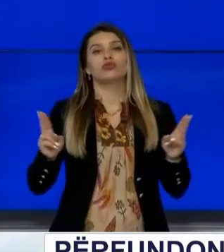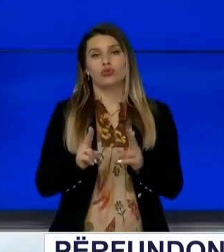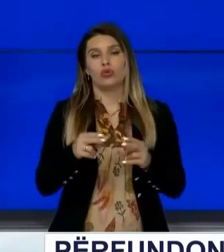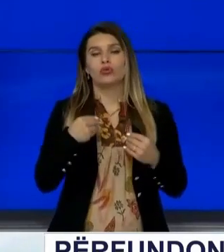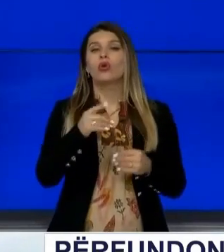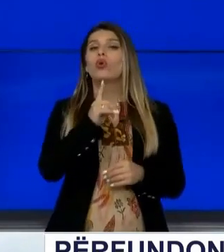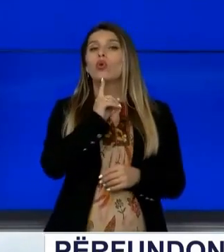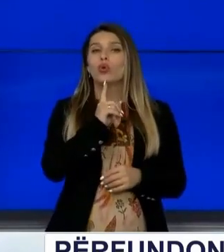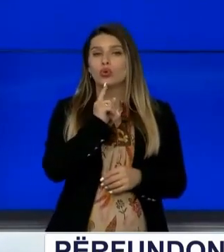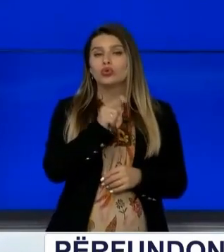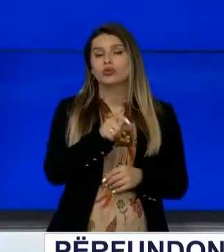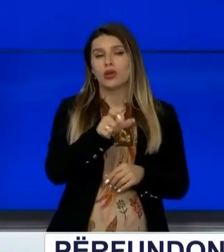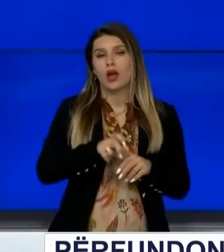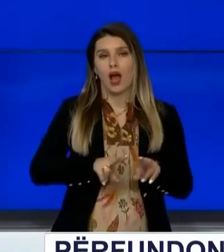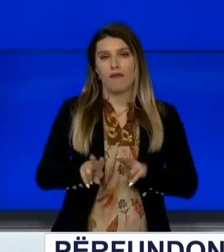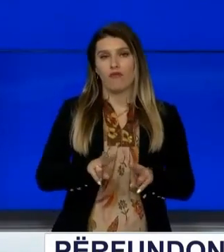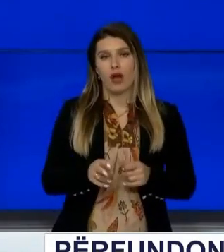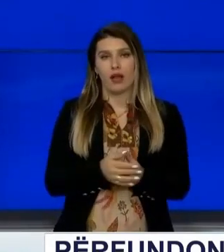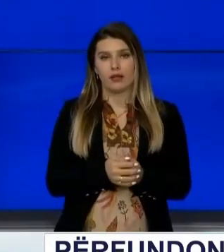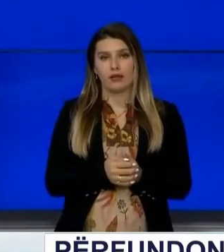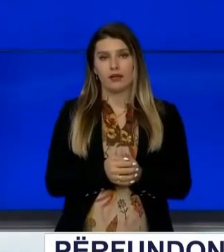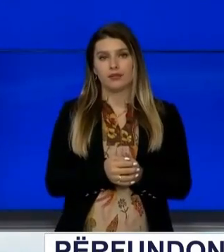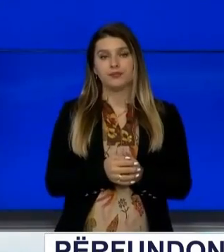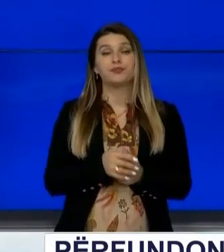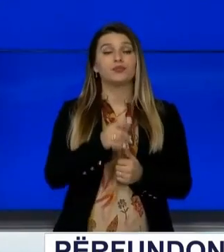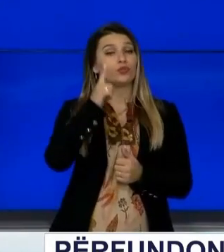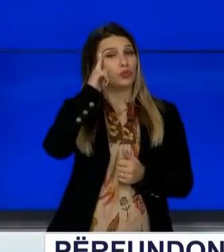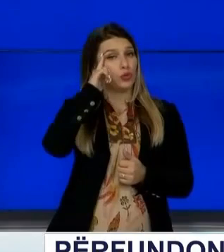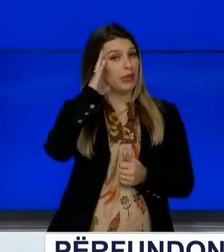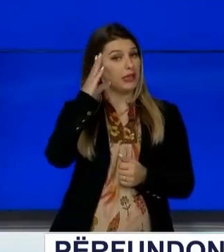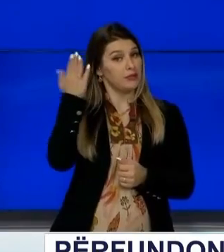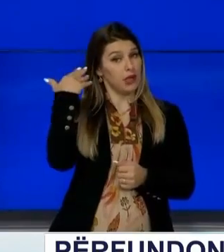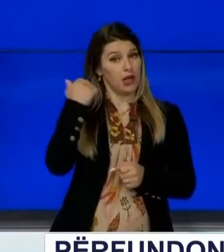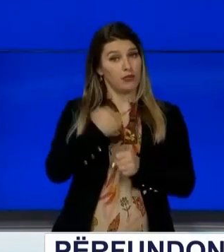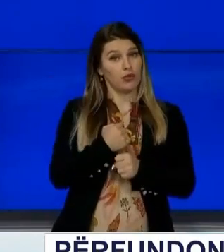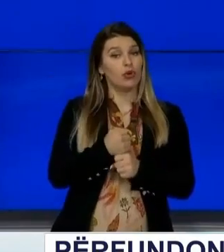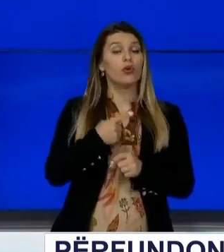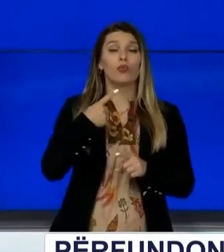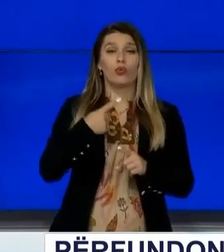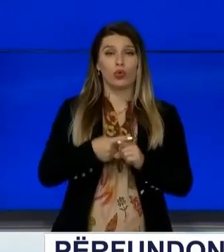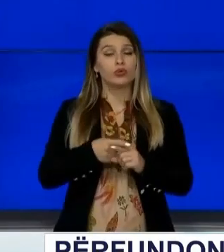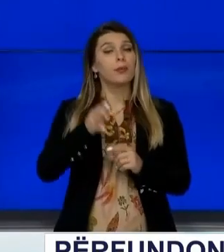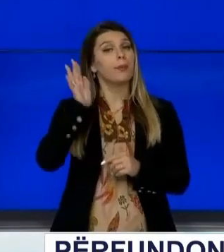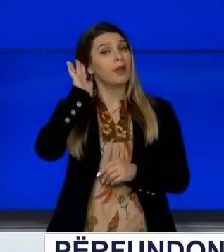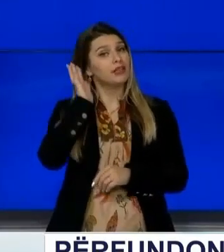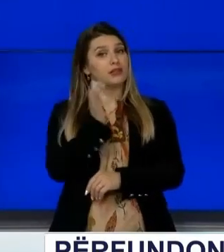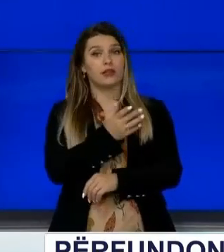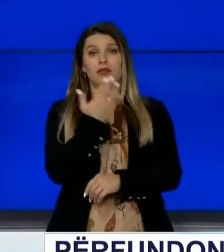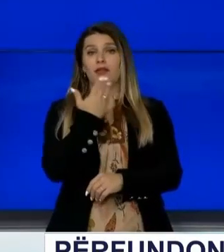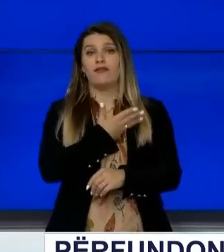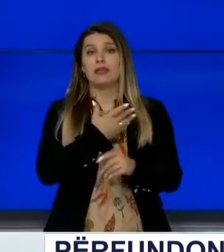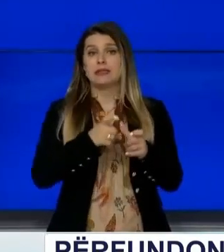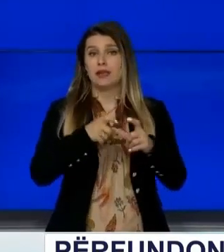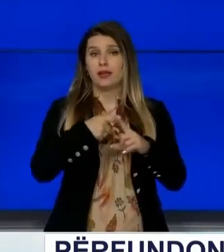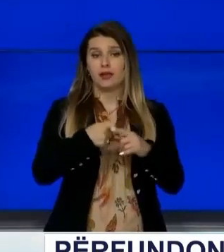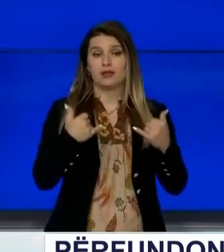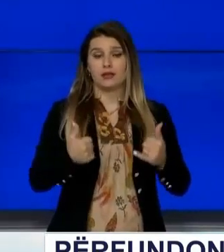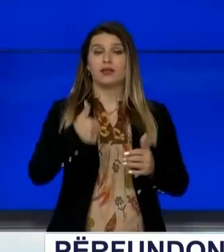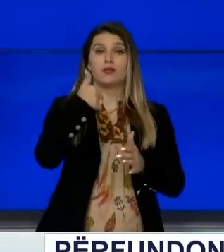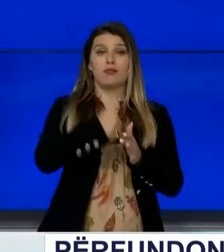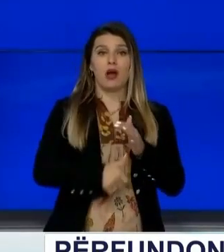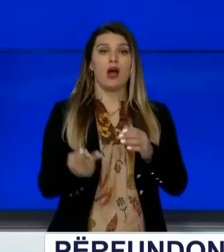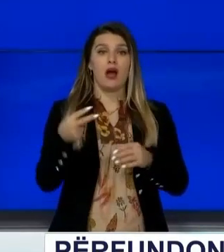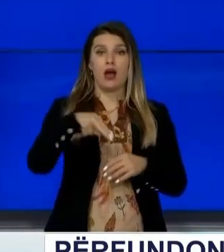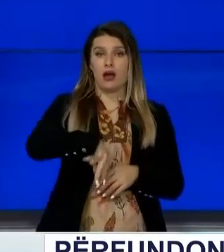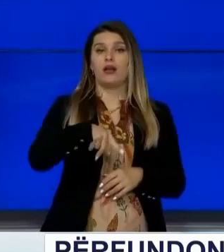ka thënë shkurt Cerkini I shkry e ministri dhe dikur ministri i Fësëkës Agim Ceku Sot bërë i paracitin e ti të parë para